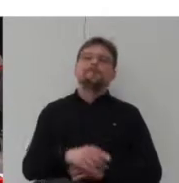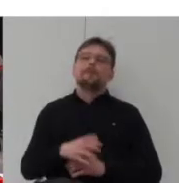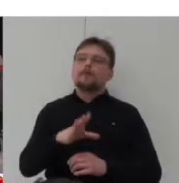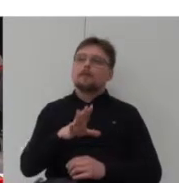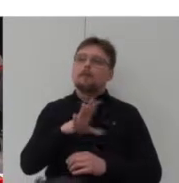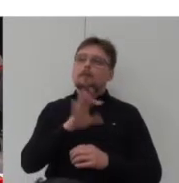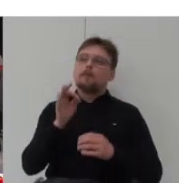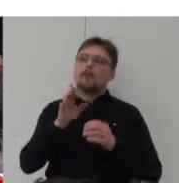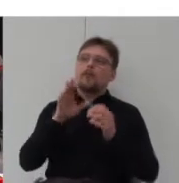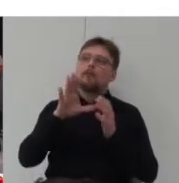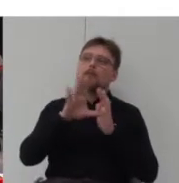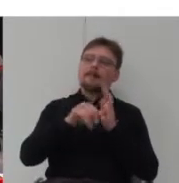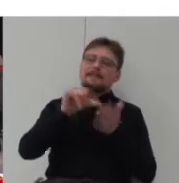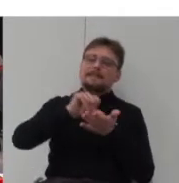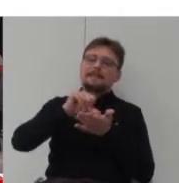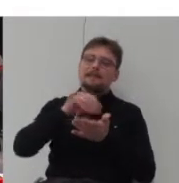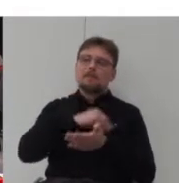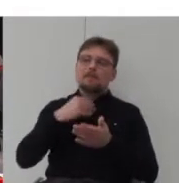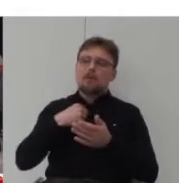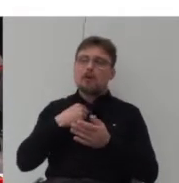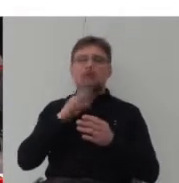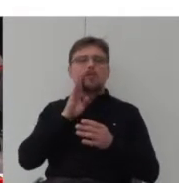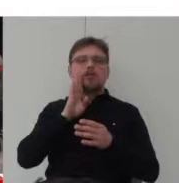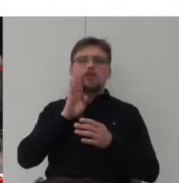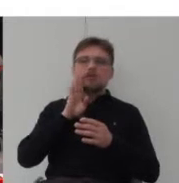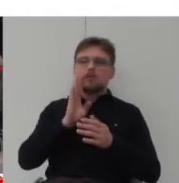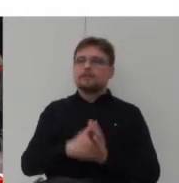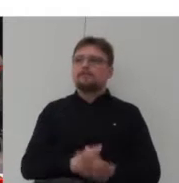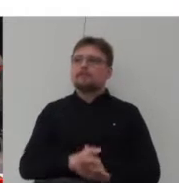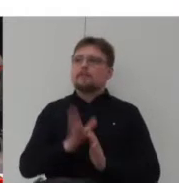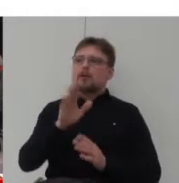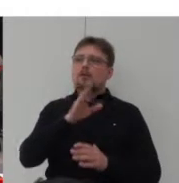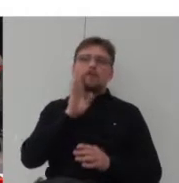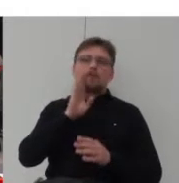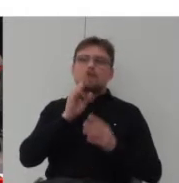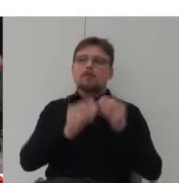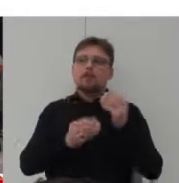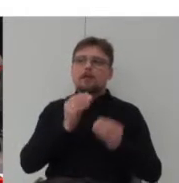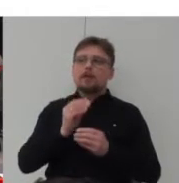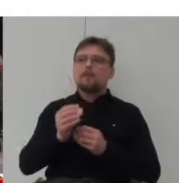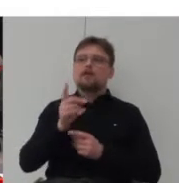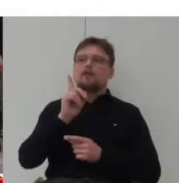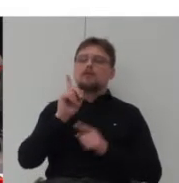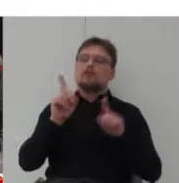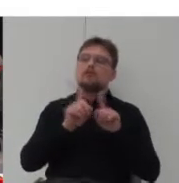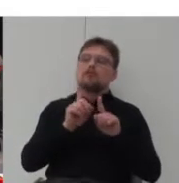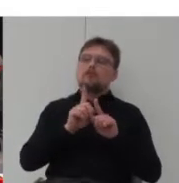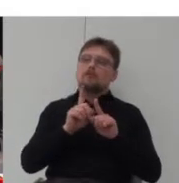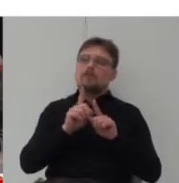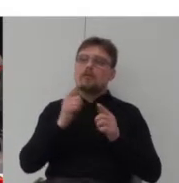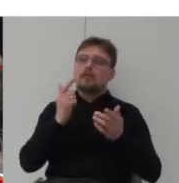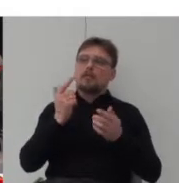centralne i Polski nie różnią się za bardzo w tym względzie i mają podobne problemy. A po drugie według niektórych planów w 2030